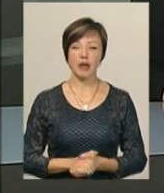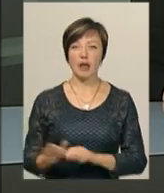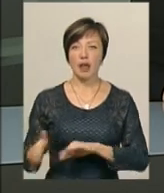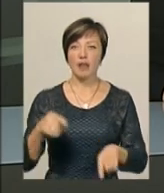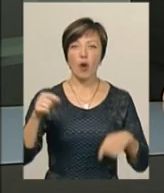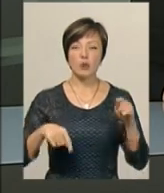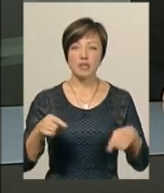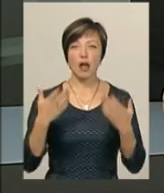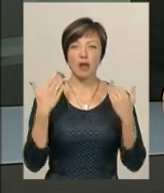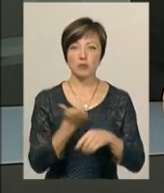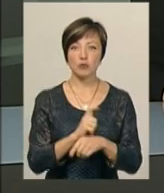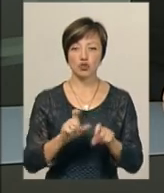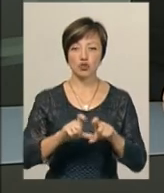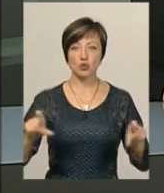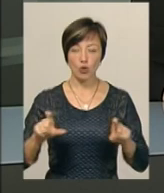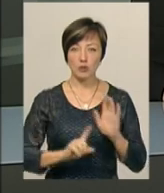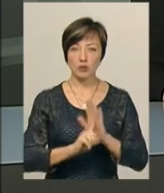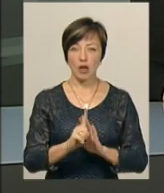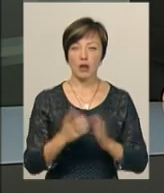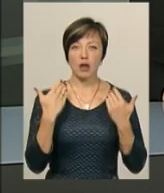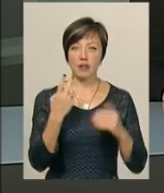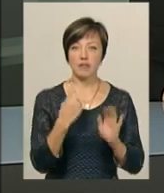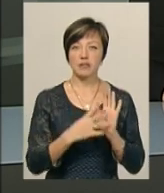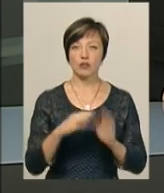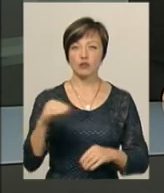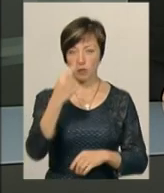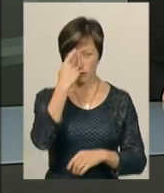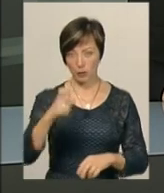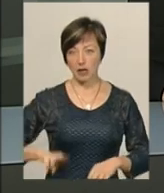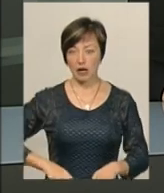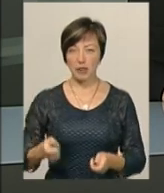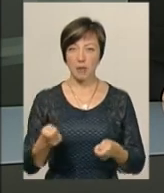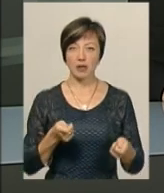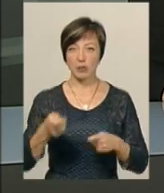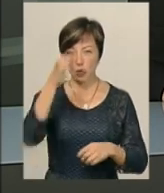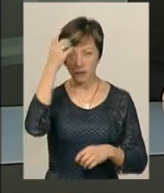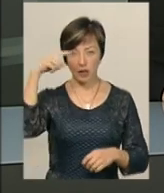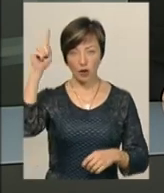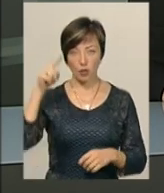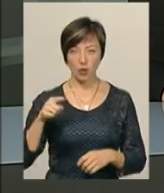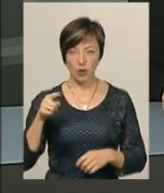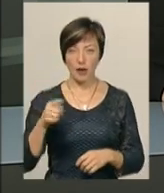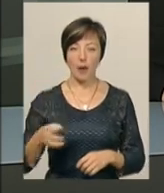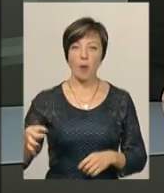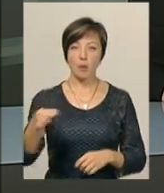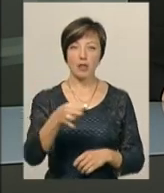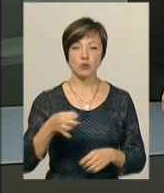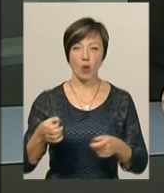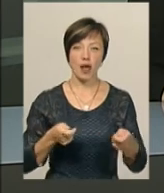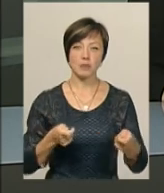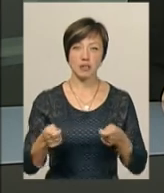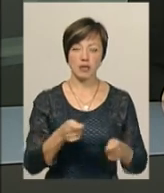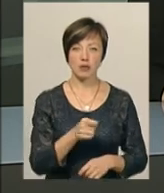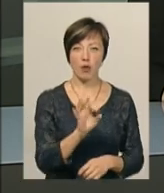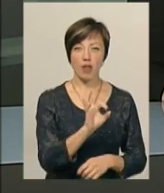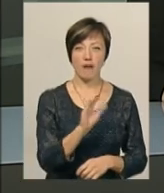канікули більшість шкіл області підуть з 29 жовтня. Про це повідомив директор департаменту освіти та науки Хмельницької обласної державної